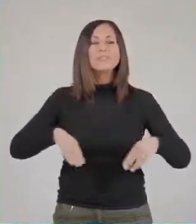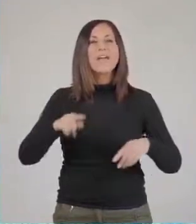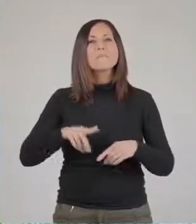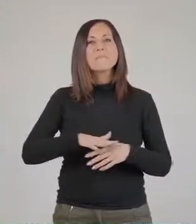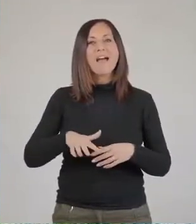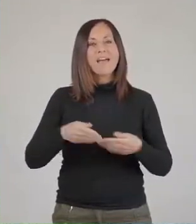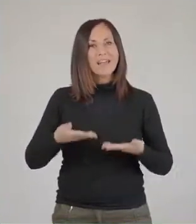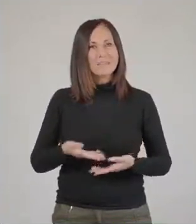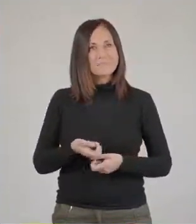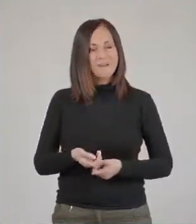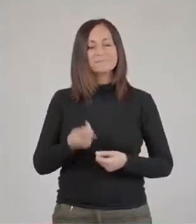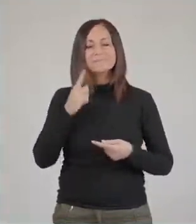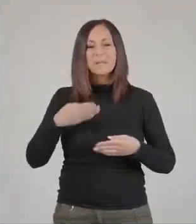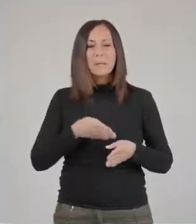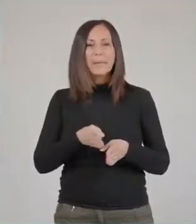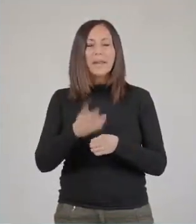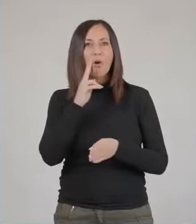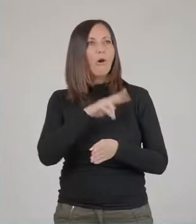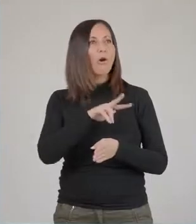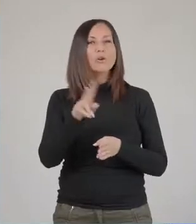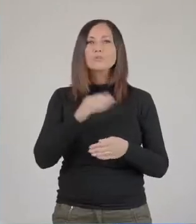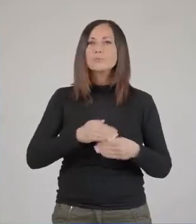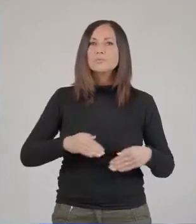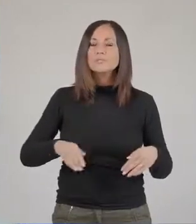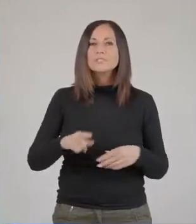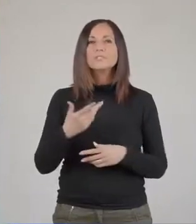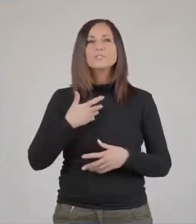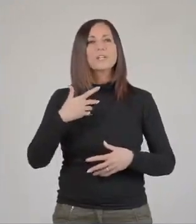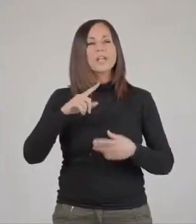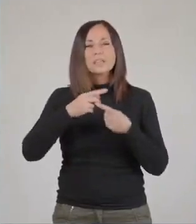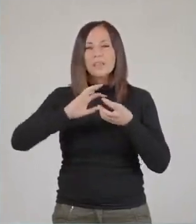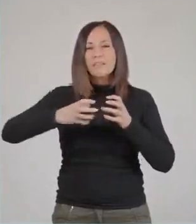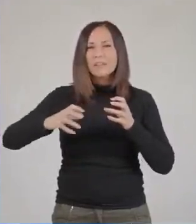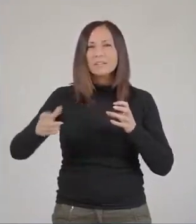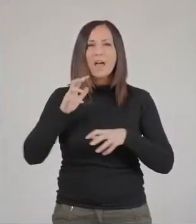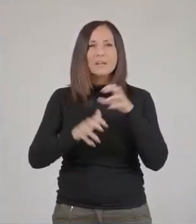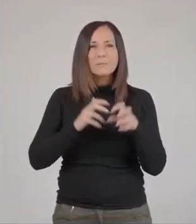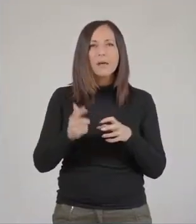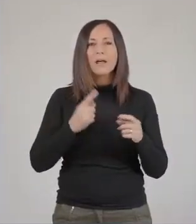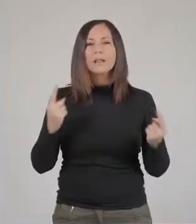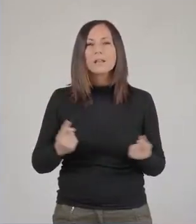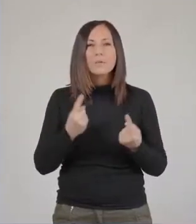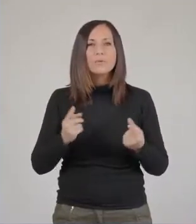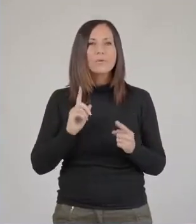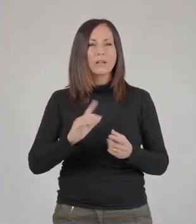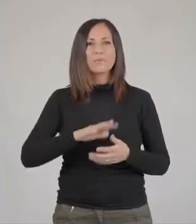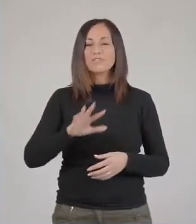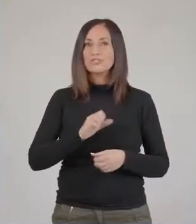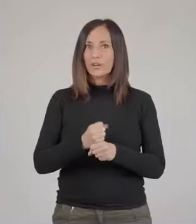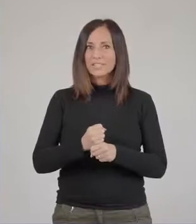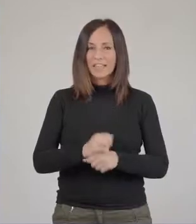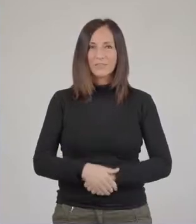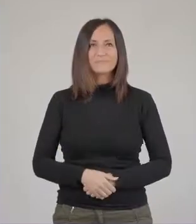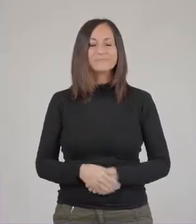museale della Maremma. Il percorso di visita del museo rappresenta la biodiversità e la geodiversità della provincia di